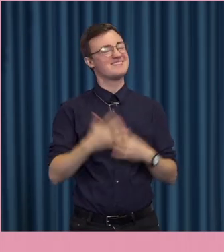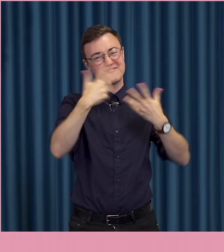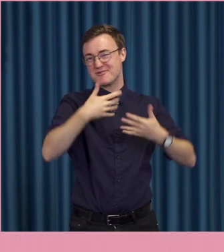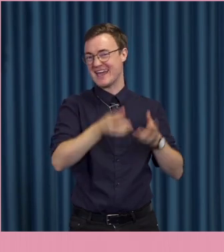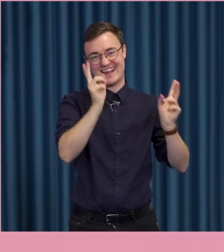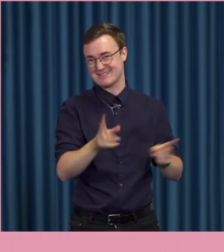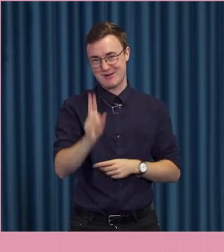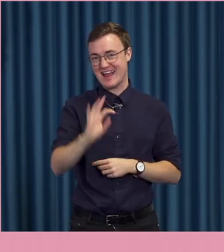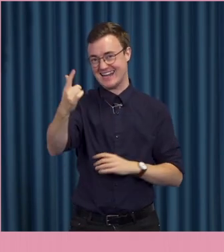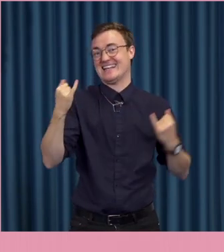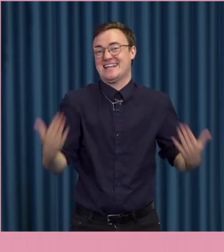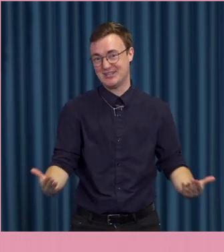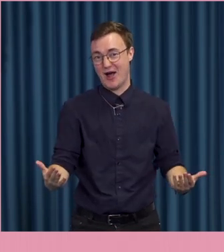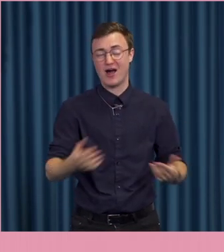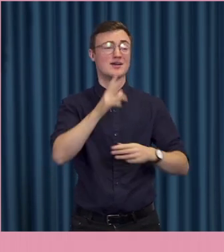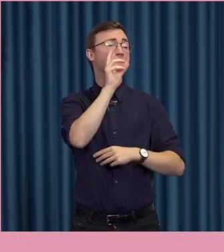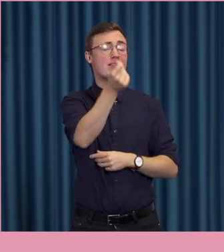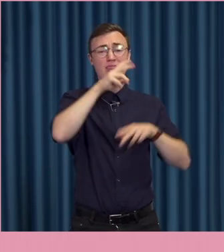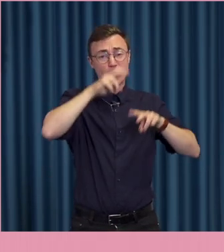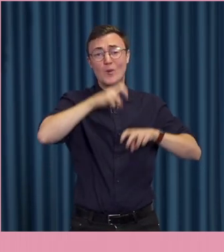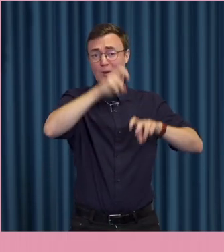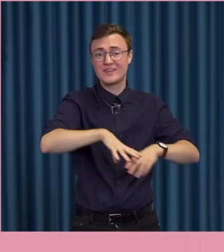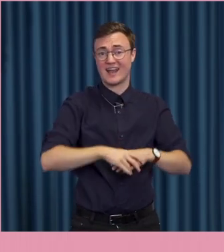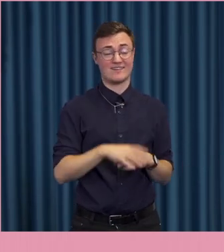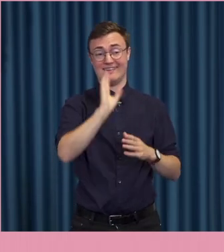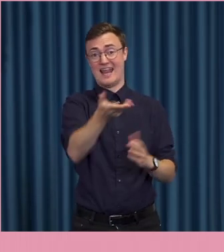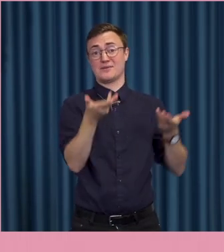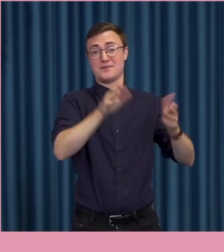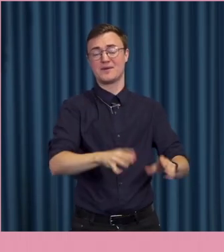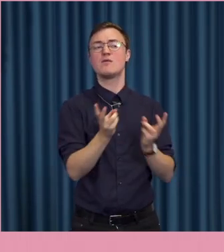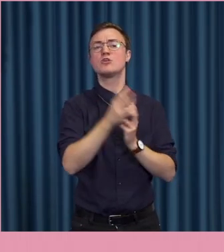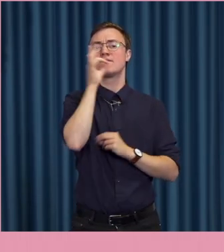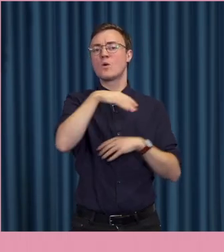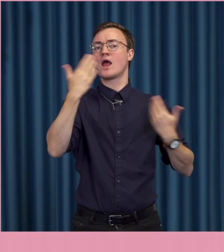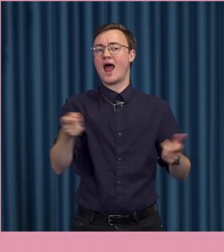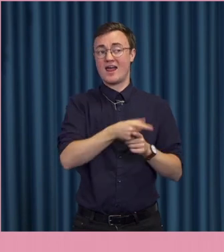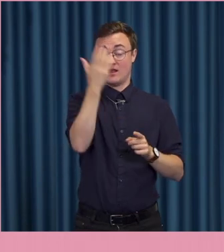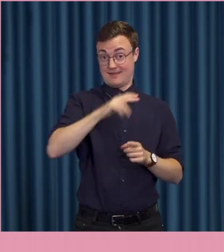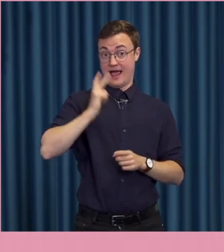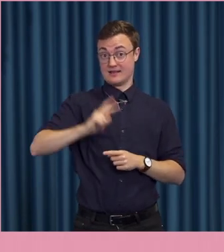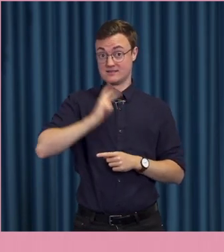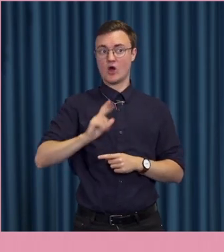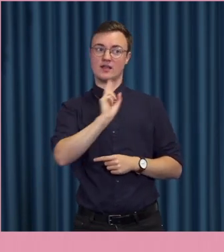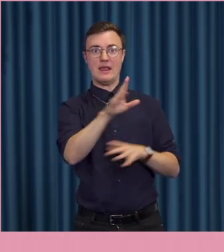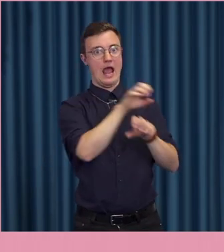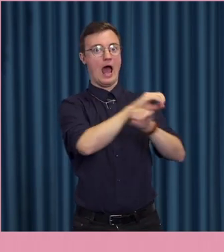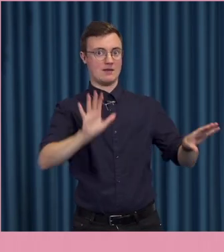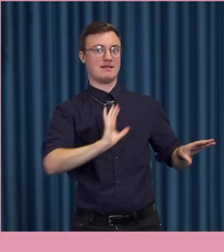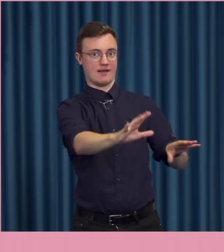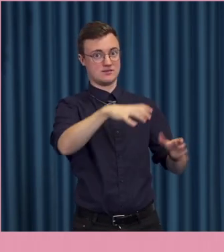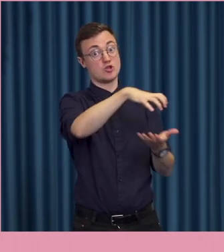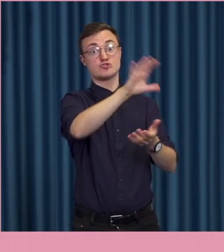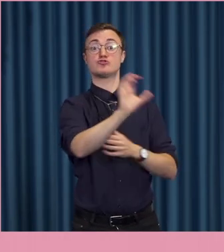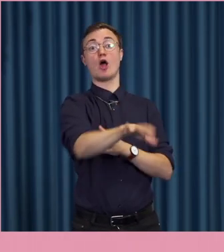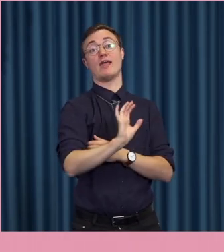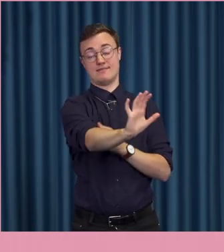i verkligheten utan väldigt lite utreds då. Så då är frågan, kan man bolla över en del av det ansvaret som egentligen ligger hos det allmänna? Det är ju statens ansvar att